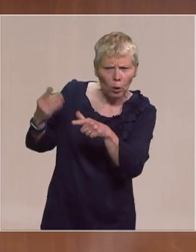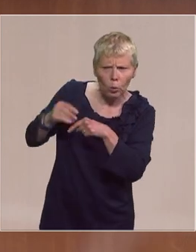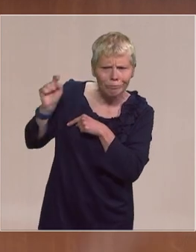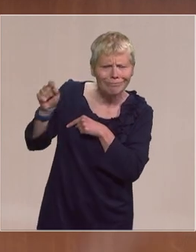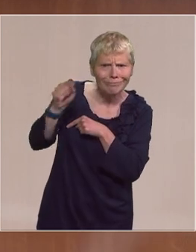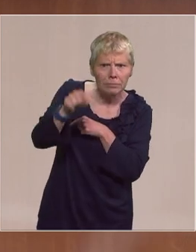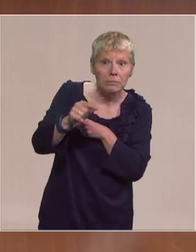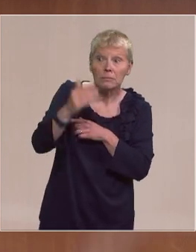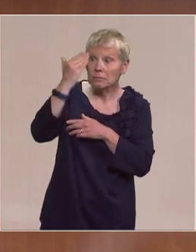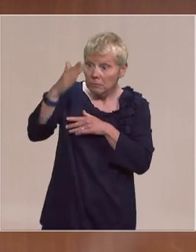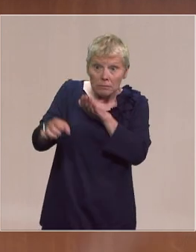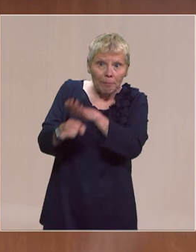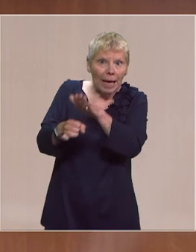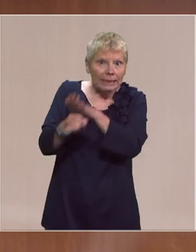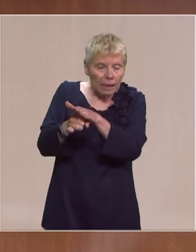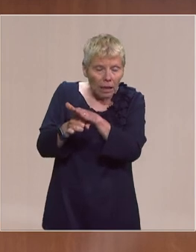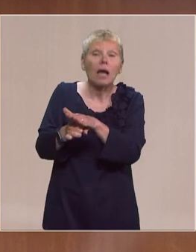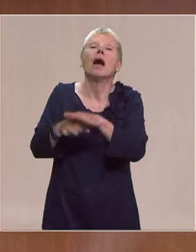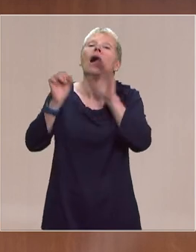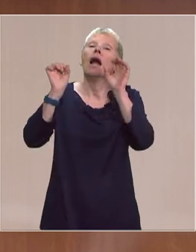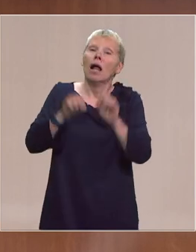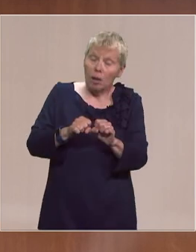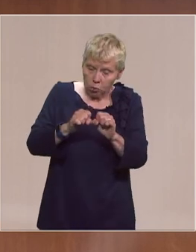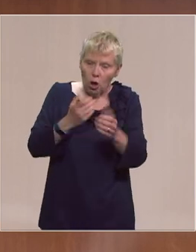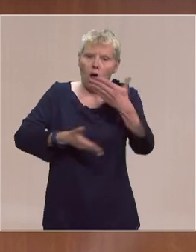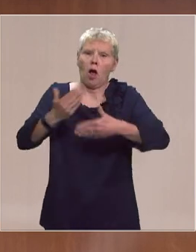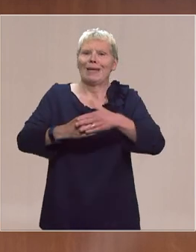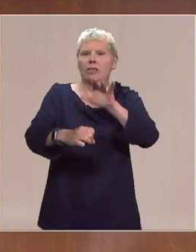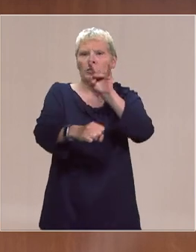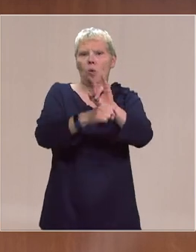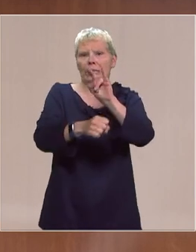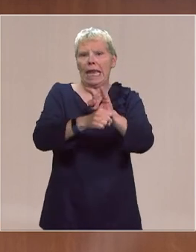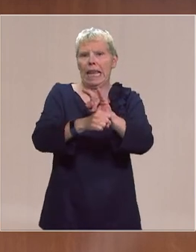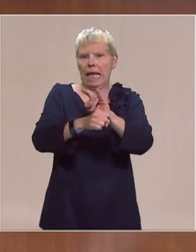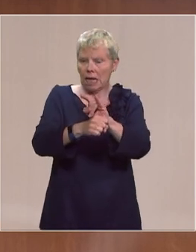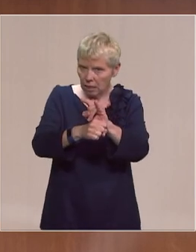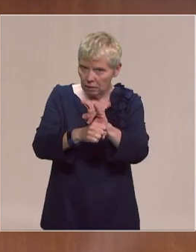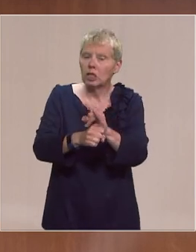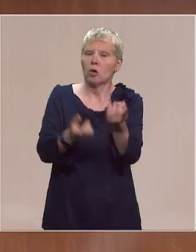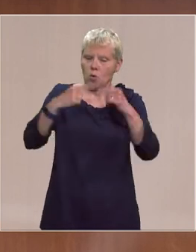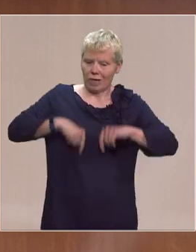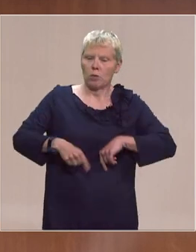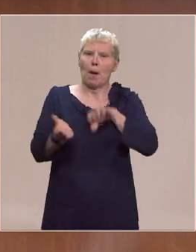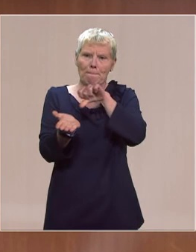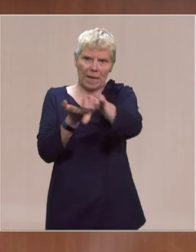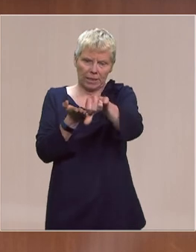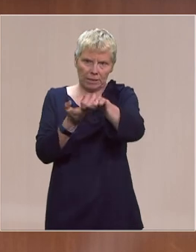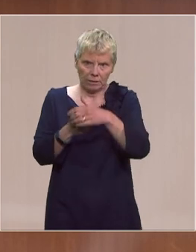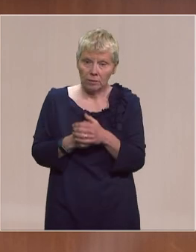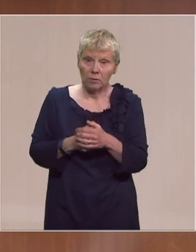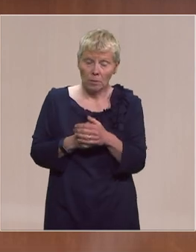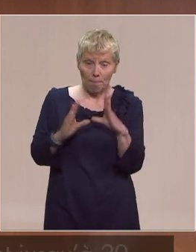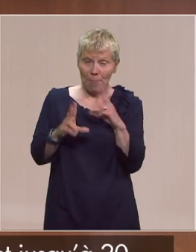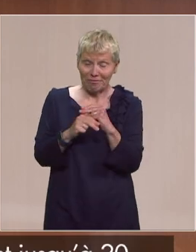cas d'insuffisance elle peut faire appel à des nuitées hôtelières vous l'avez rappelé qui sont prises en charge par le gouvernement et en 24